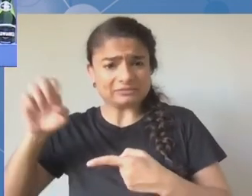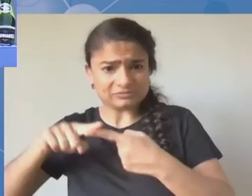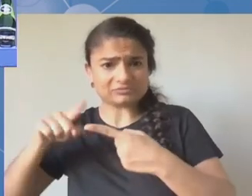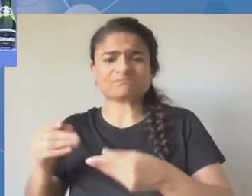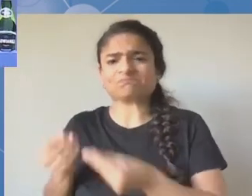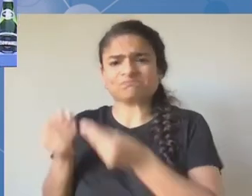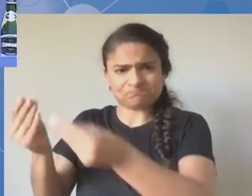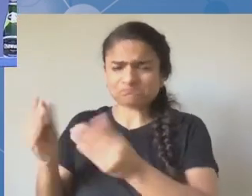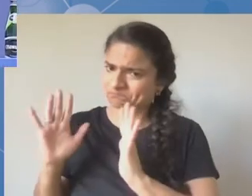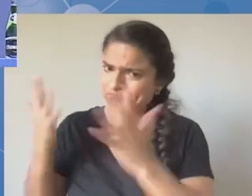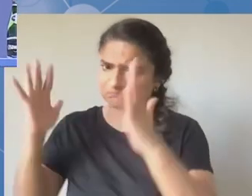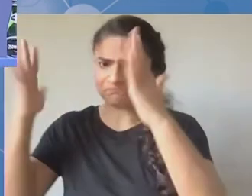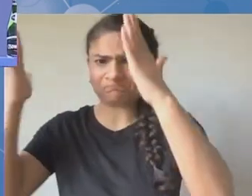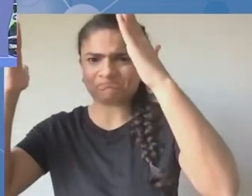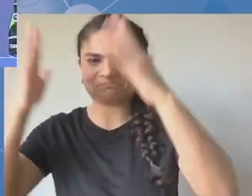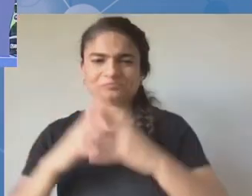dziękujemy.